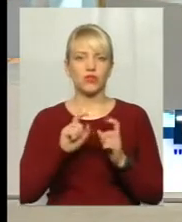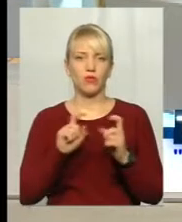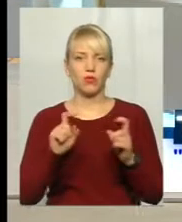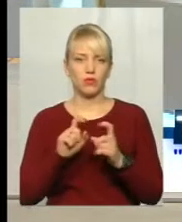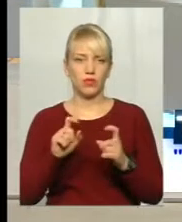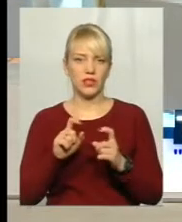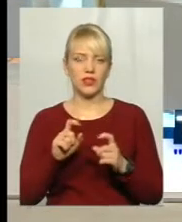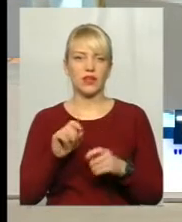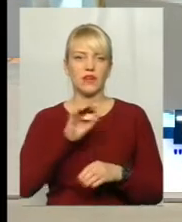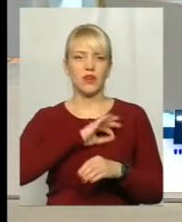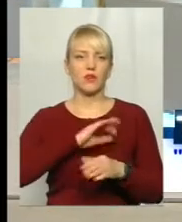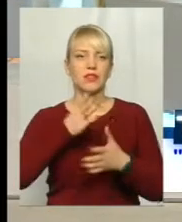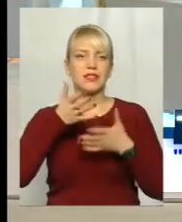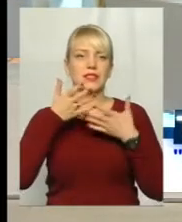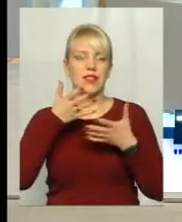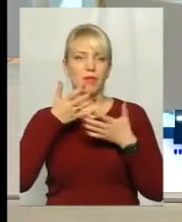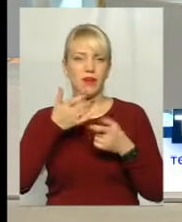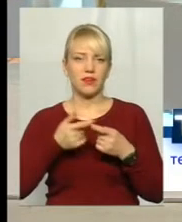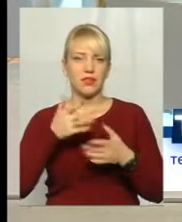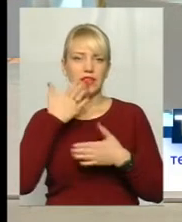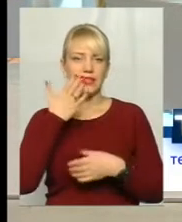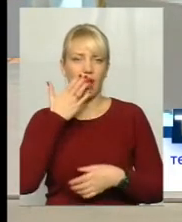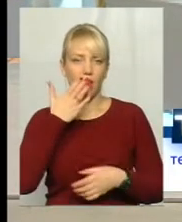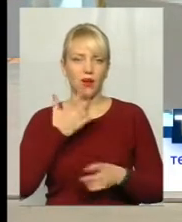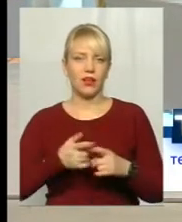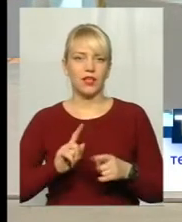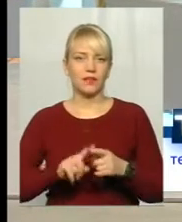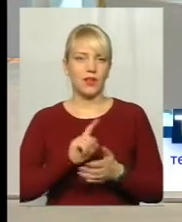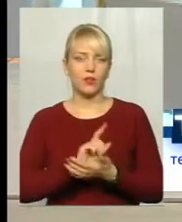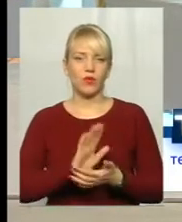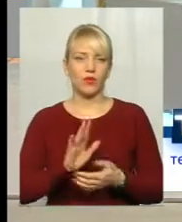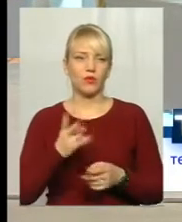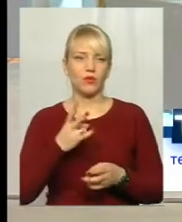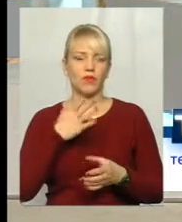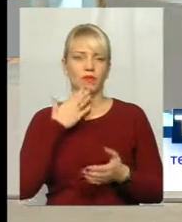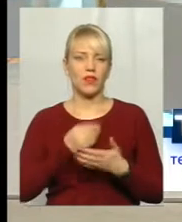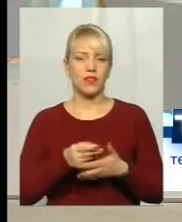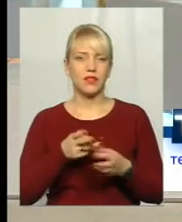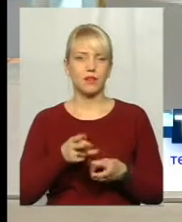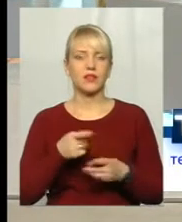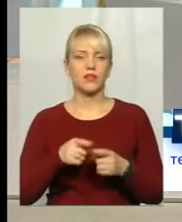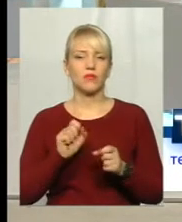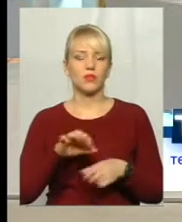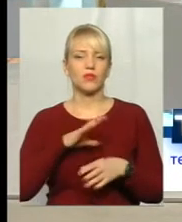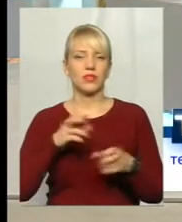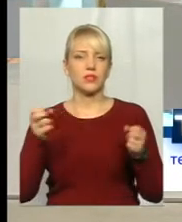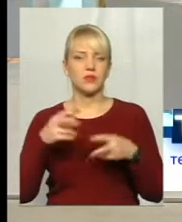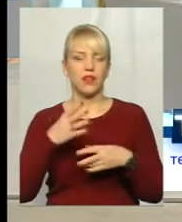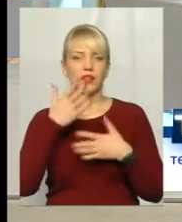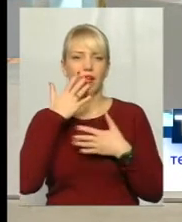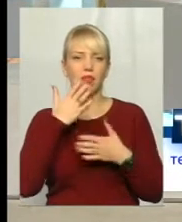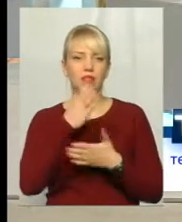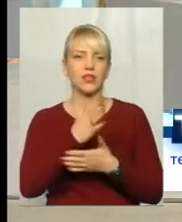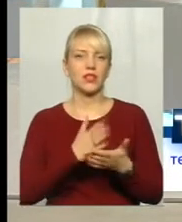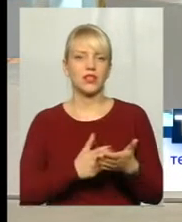використовують запахи, зокрема хлібний запах. Не обов'язково це має бути власне пекарня, це можуть бути спеціальні просто аромати хлібні,